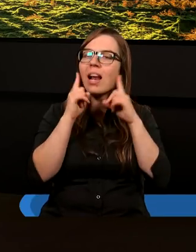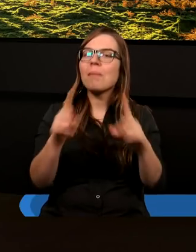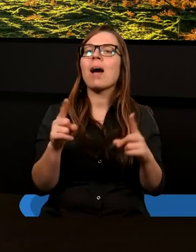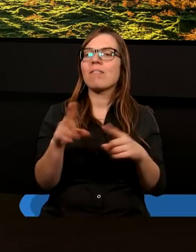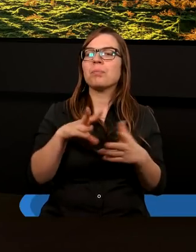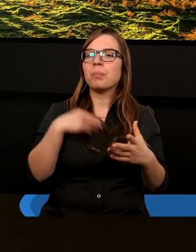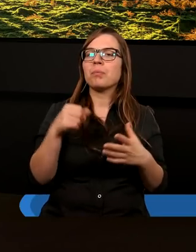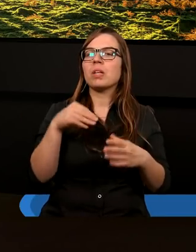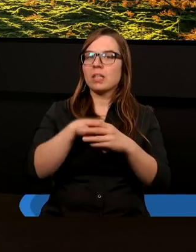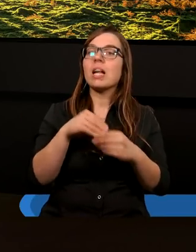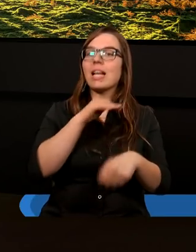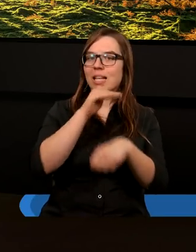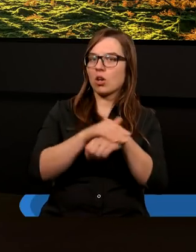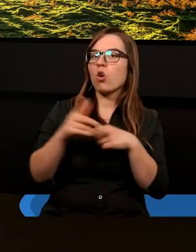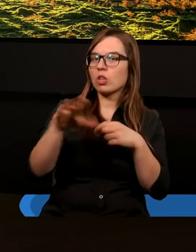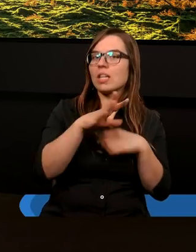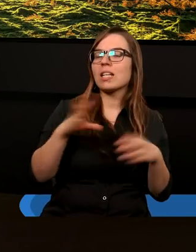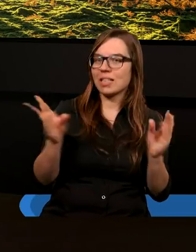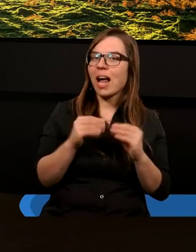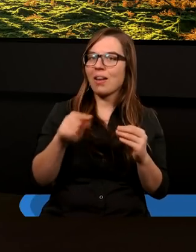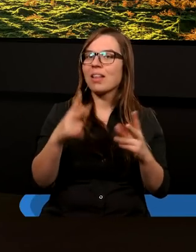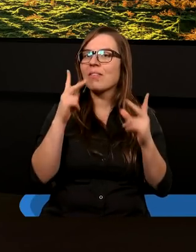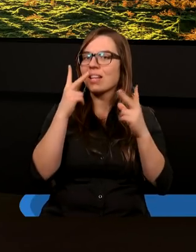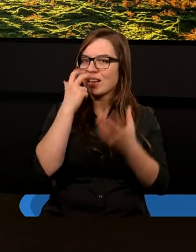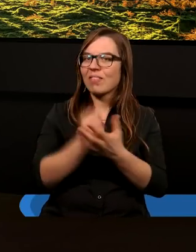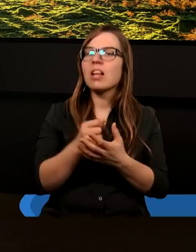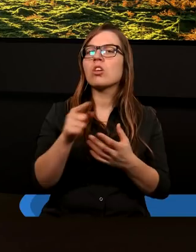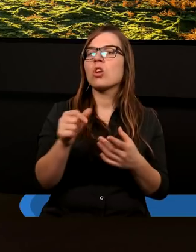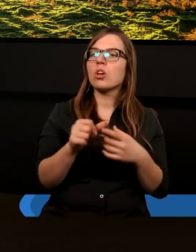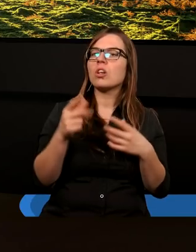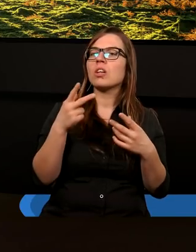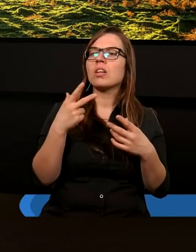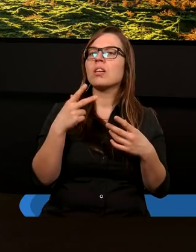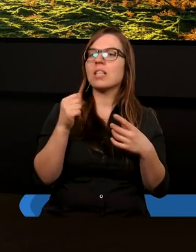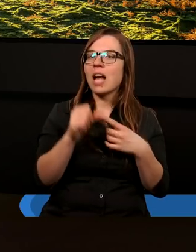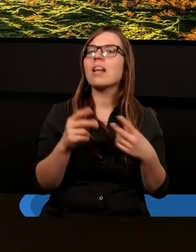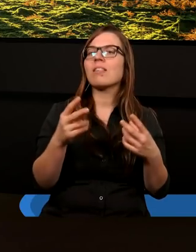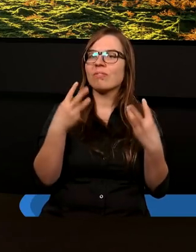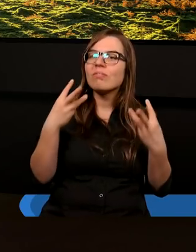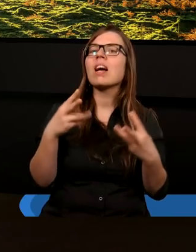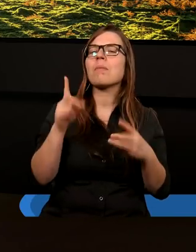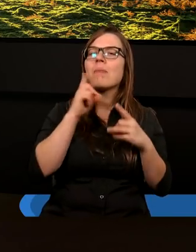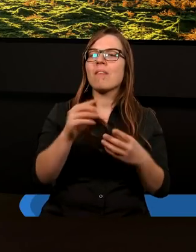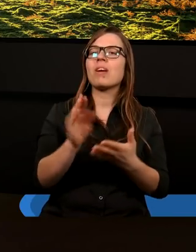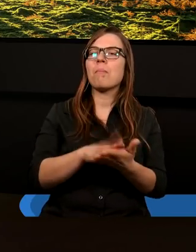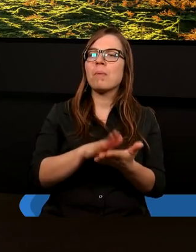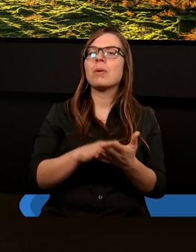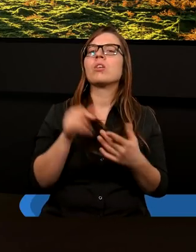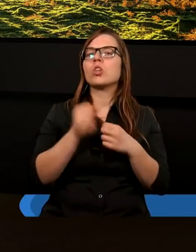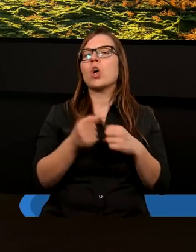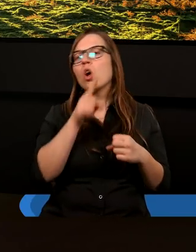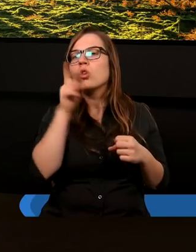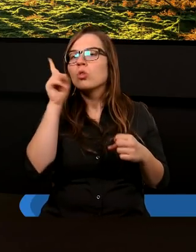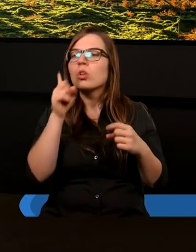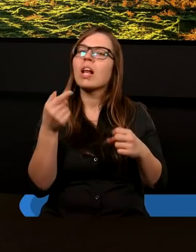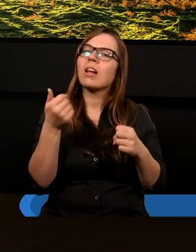Świętego, czy zgodzicie się ze stwierdzeniem, że to jest najważniejsza prawda biblijna? Bo są ludzie, którzy mówią,